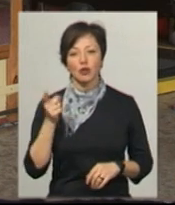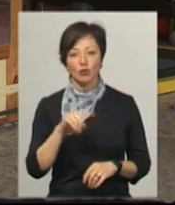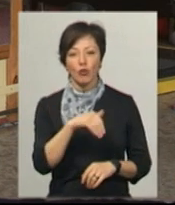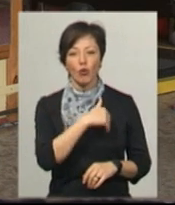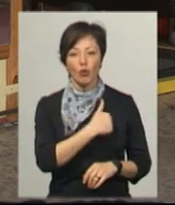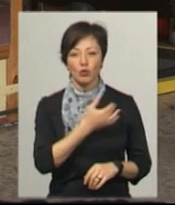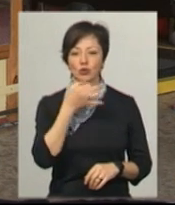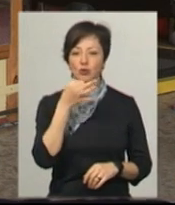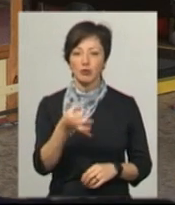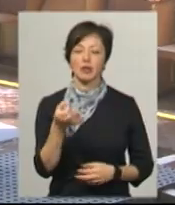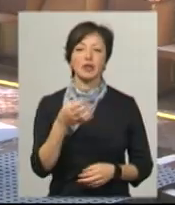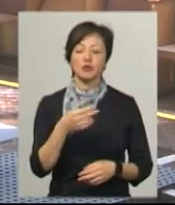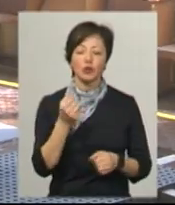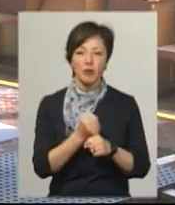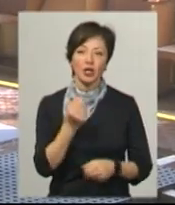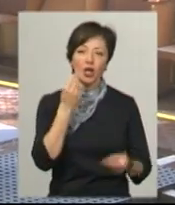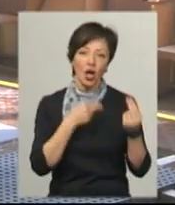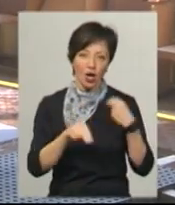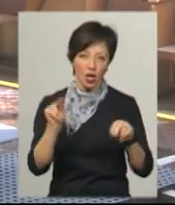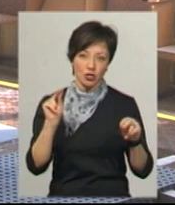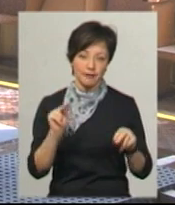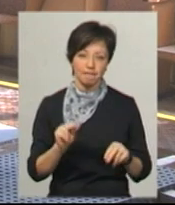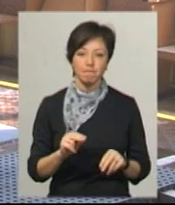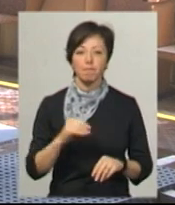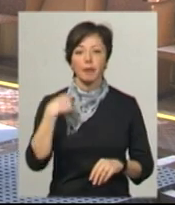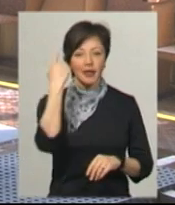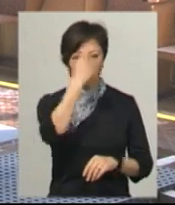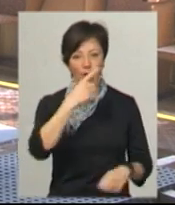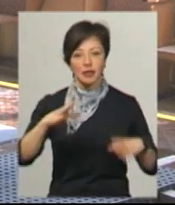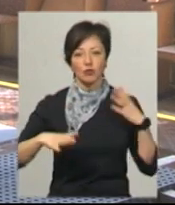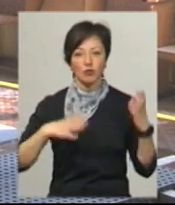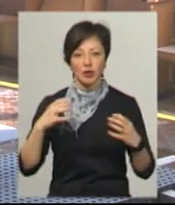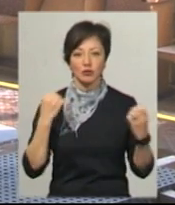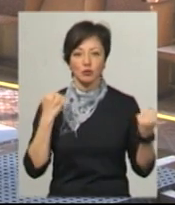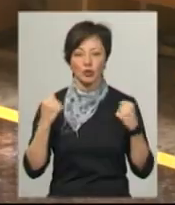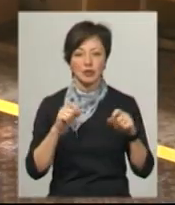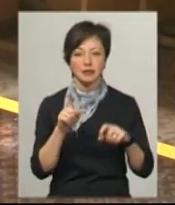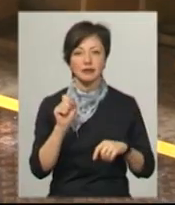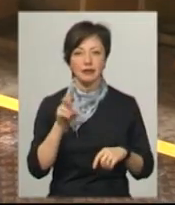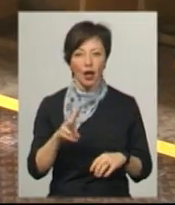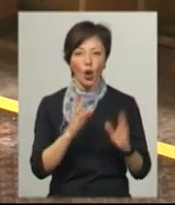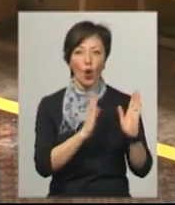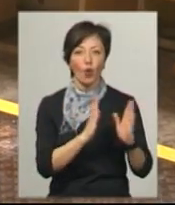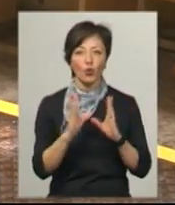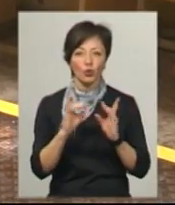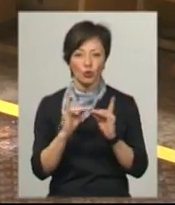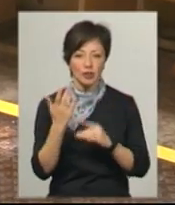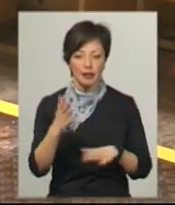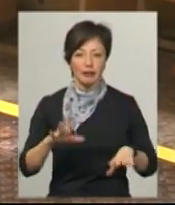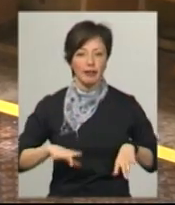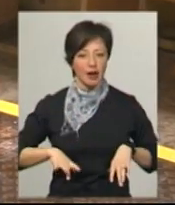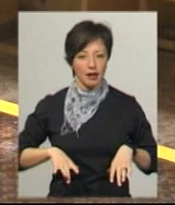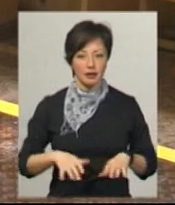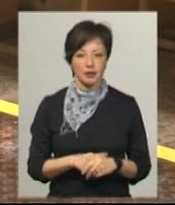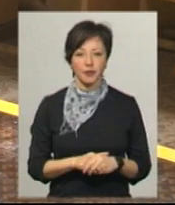зробити найліпше, найкраще. У Ангеліни тепер індивідуальні тренування в спортзалі гуртожицьку, де мешкає вона, інші спортсменки та її тренер Олег